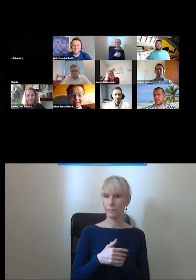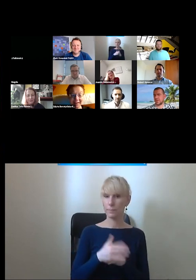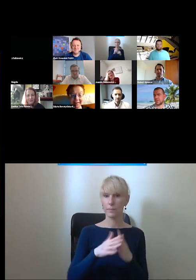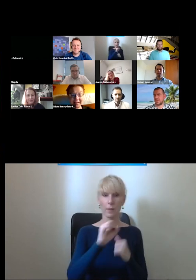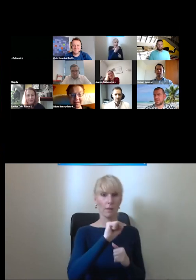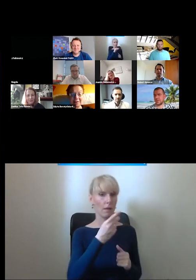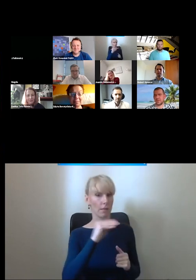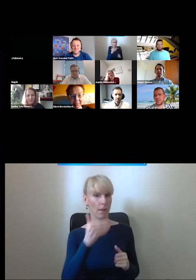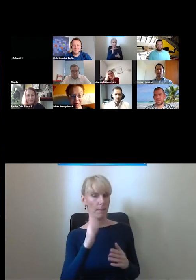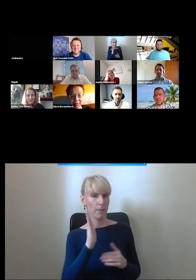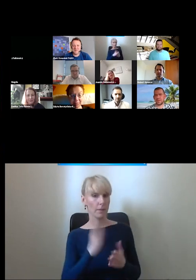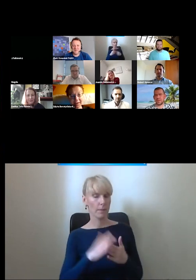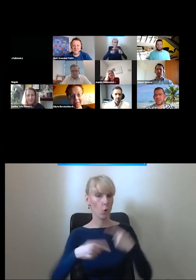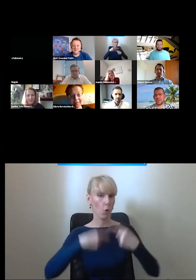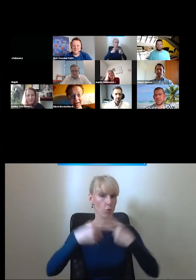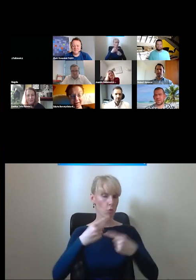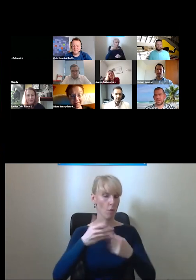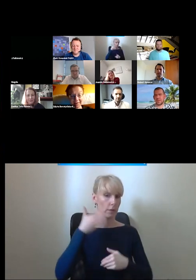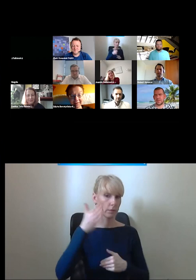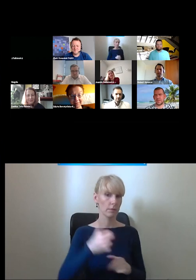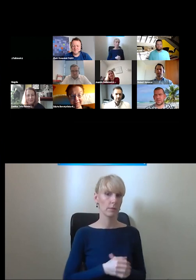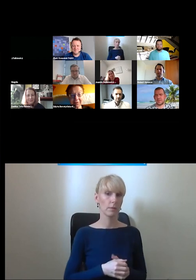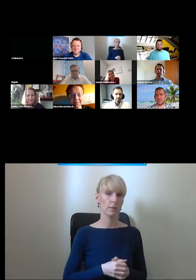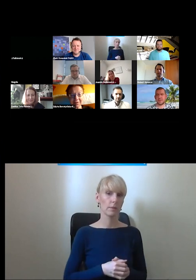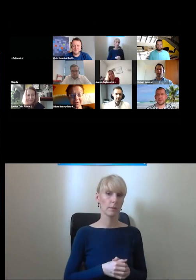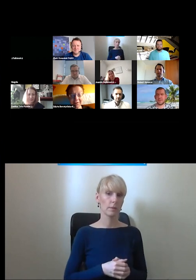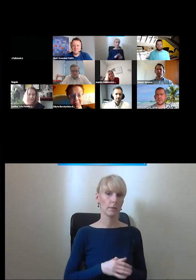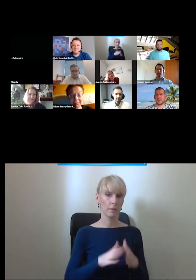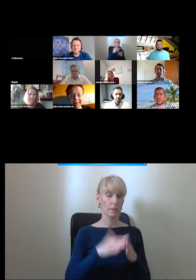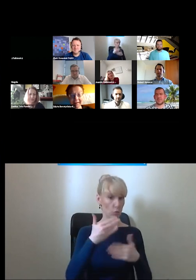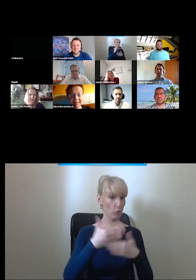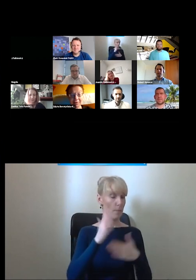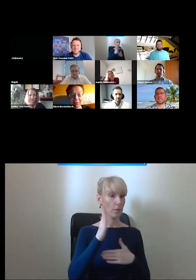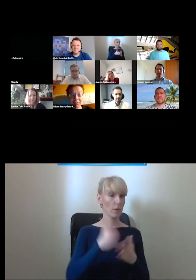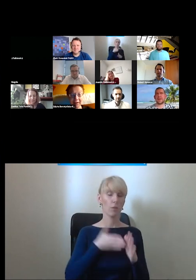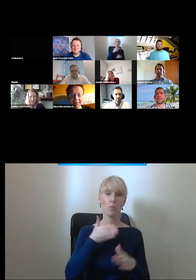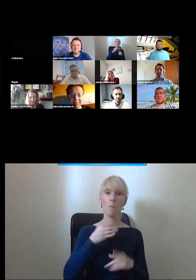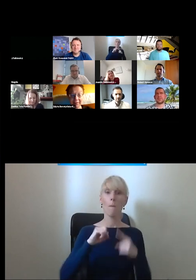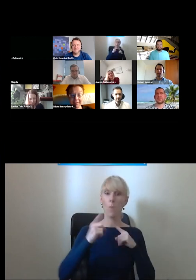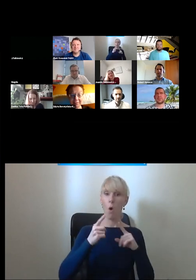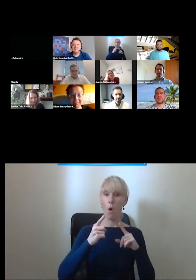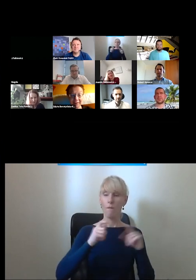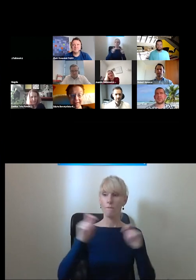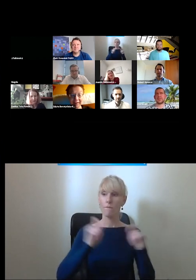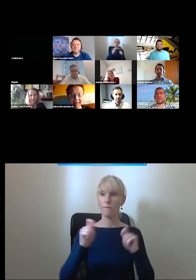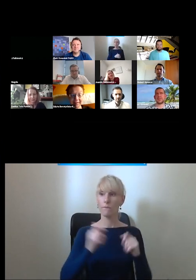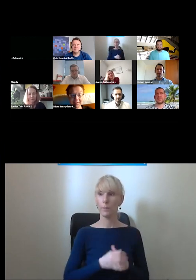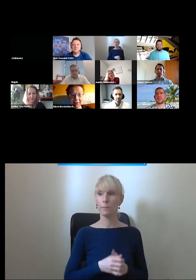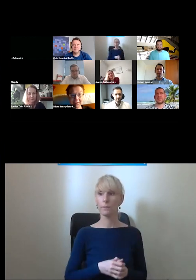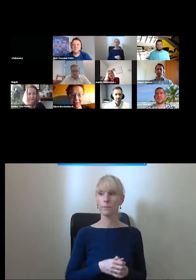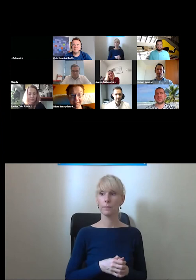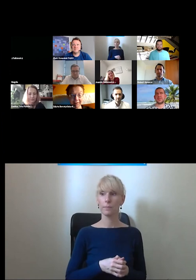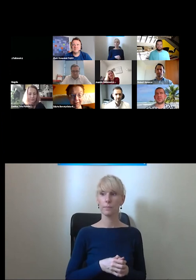wydaje mi się że będziemy kontynuować dalej mamy już plan na to co będzie się działo po wakacjach on się pojawi niebawem na